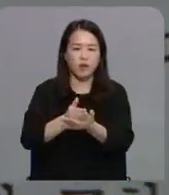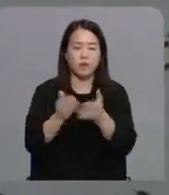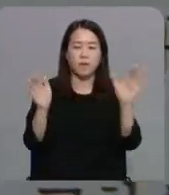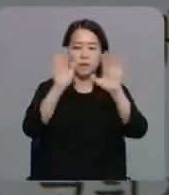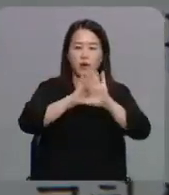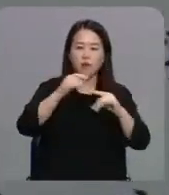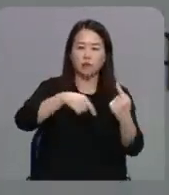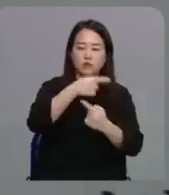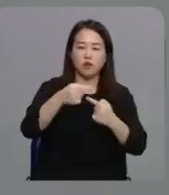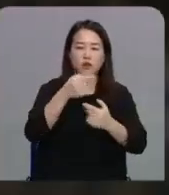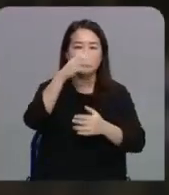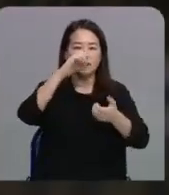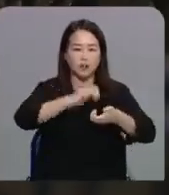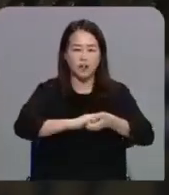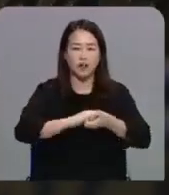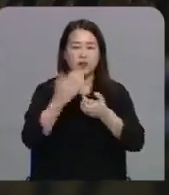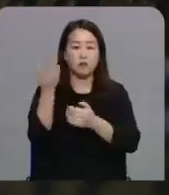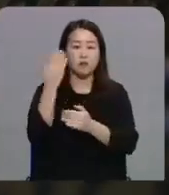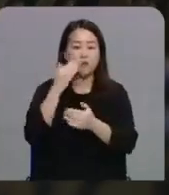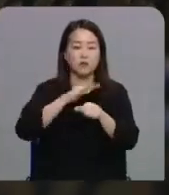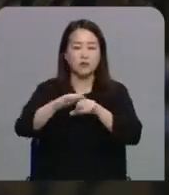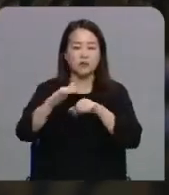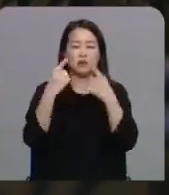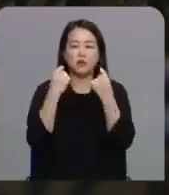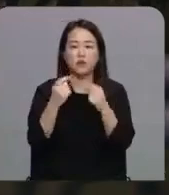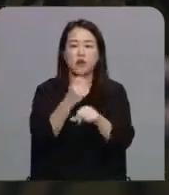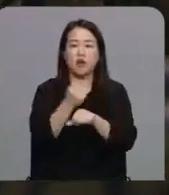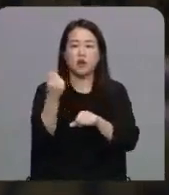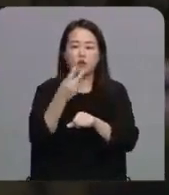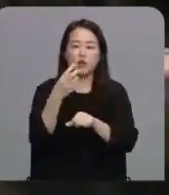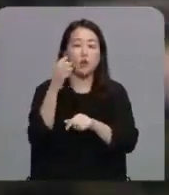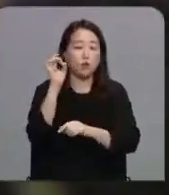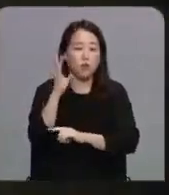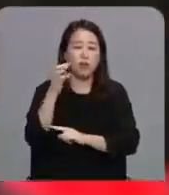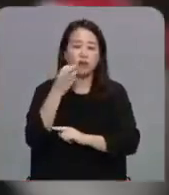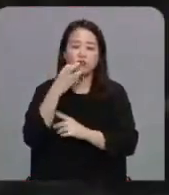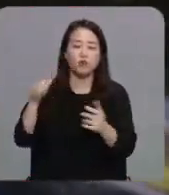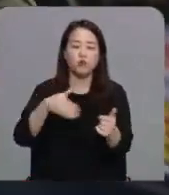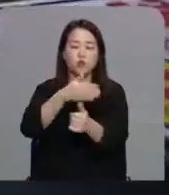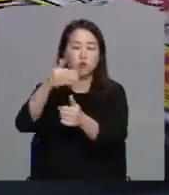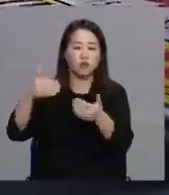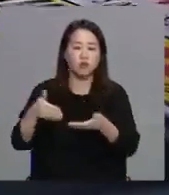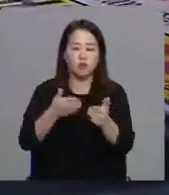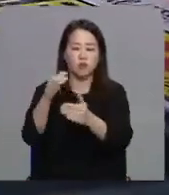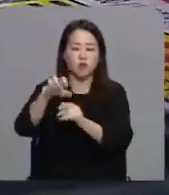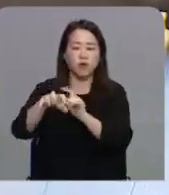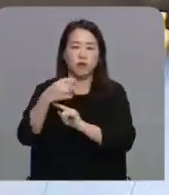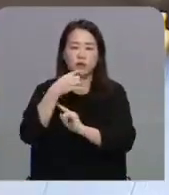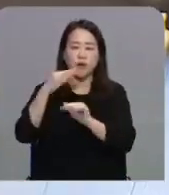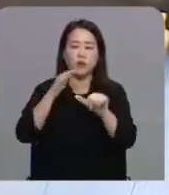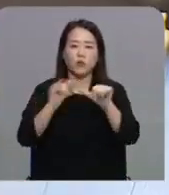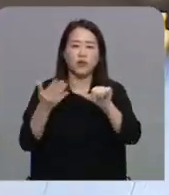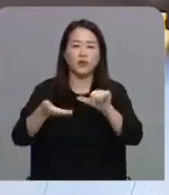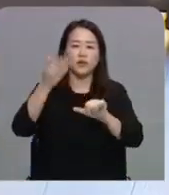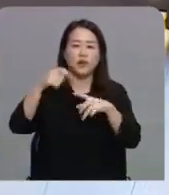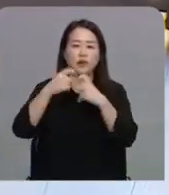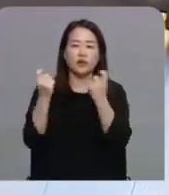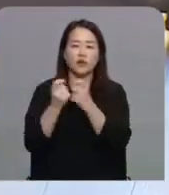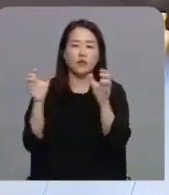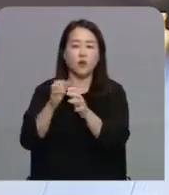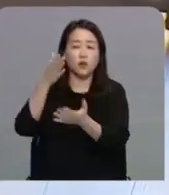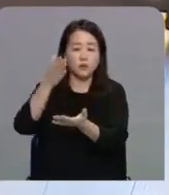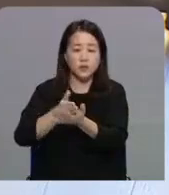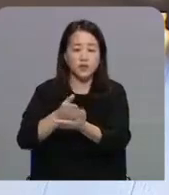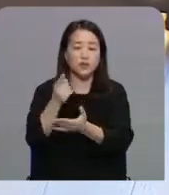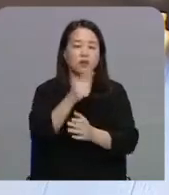기존의 방역 조치는 유지하고 수도권에만 적용됐던 5인 이상 사적 모임 금지가 추가로 시행됩니다. 또한